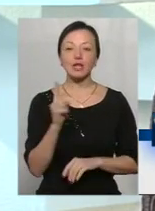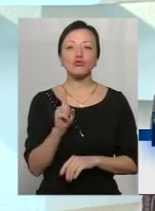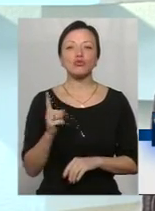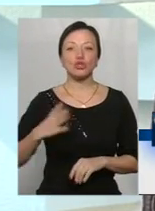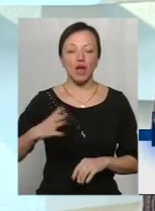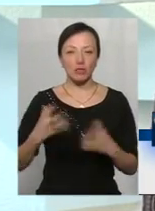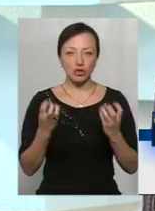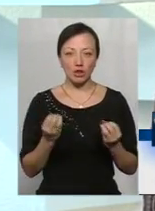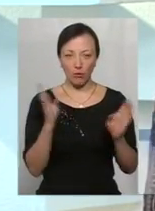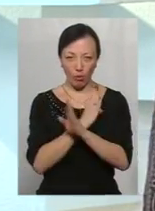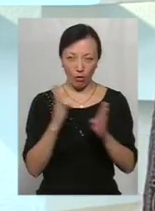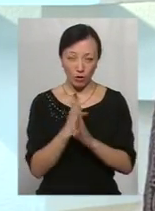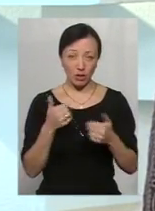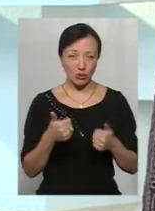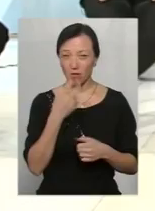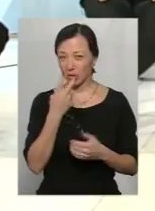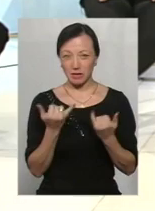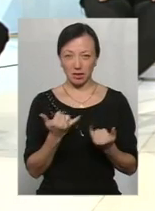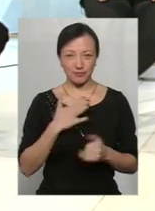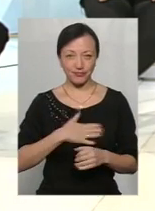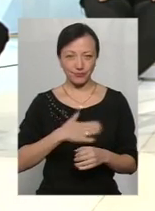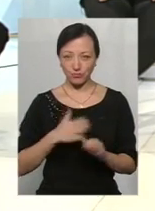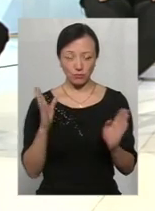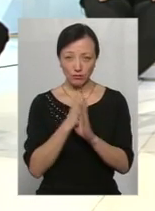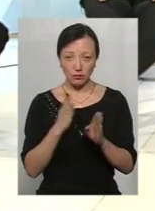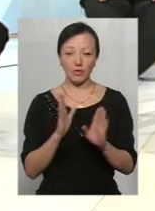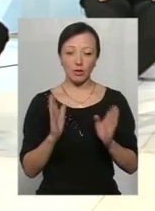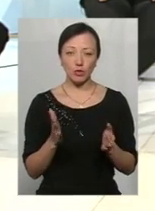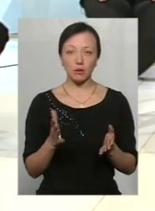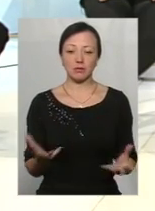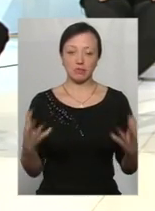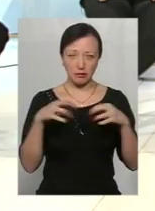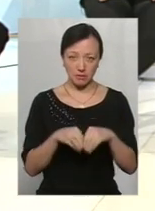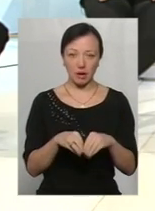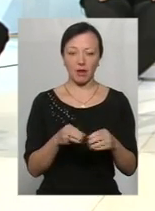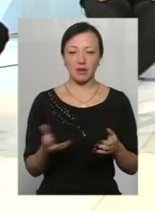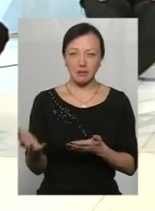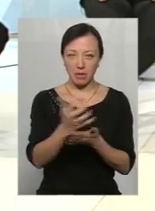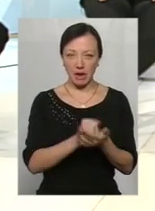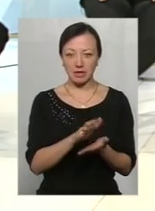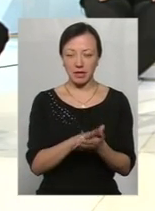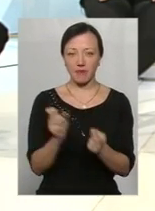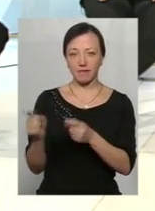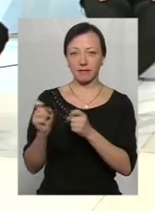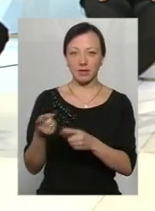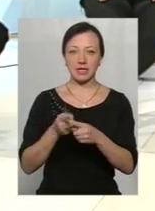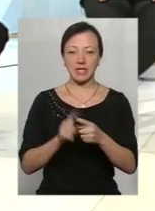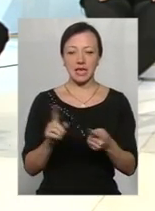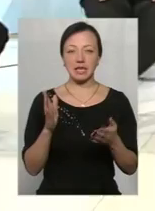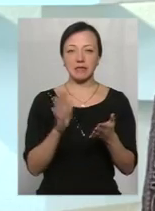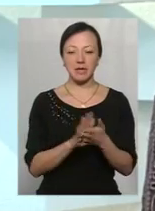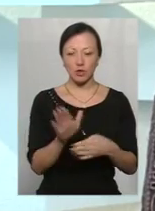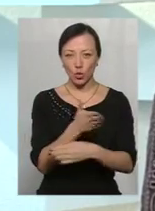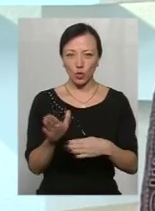зараз чекаємо погодних умов, тому що, самі бачите, які погодні умови, і ми будемо централізовано вивозити і на ці сміттєсортувальні лінії,